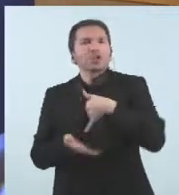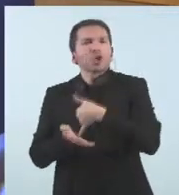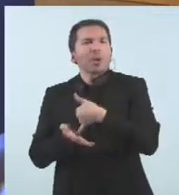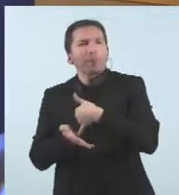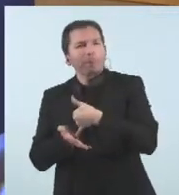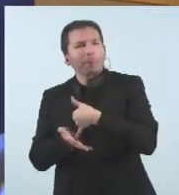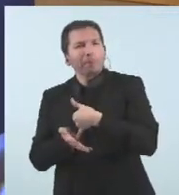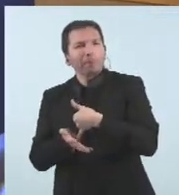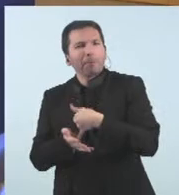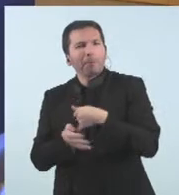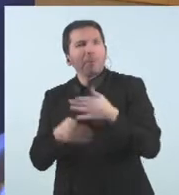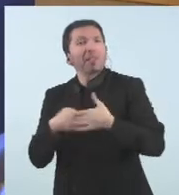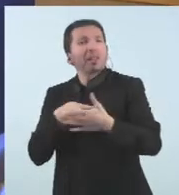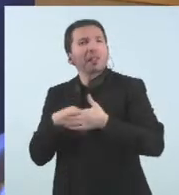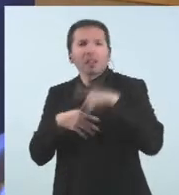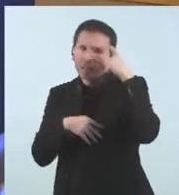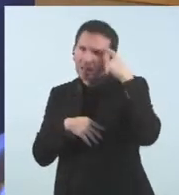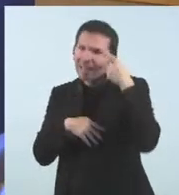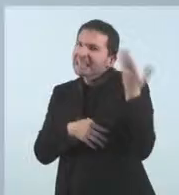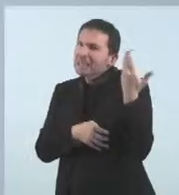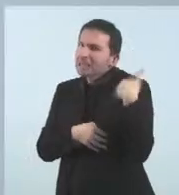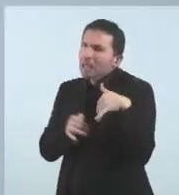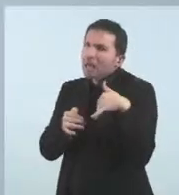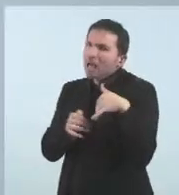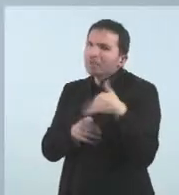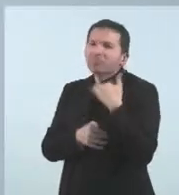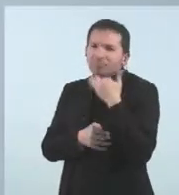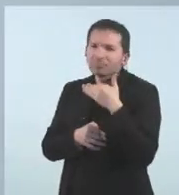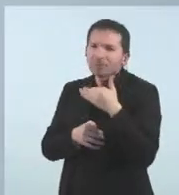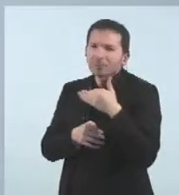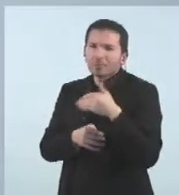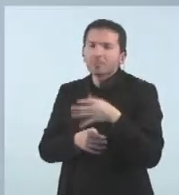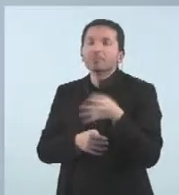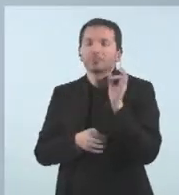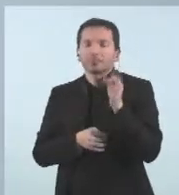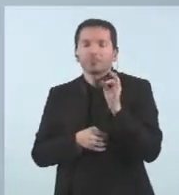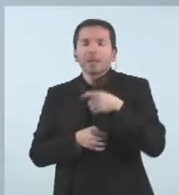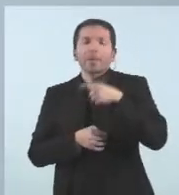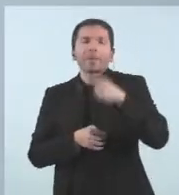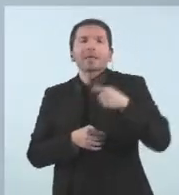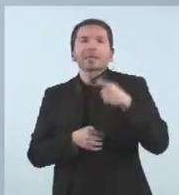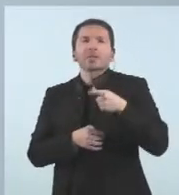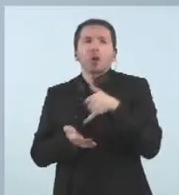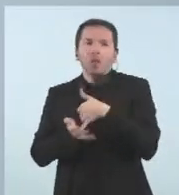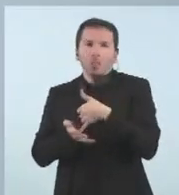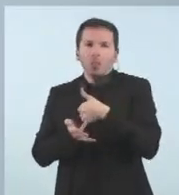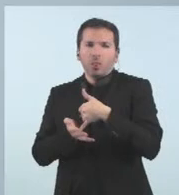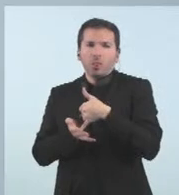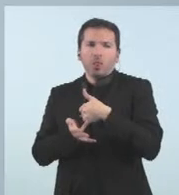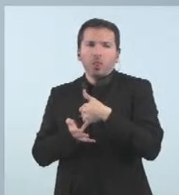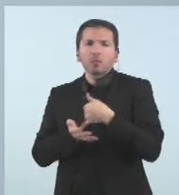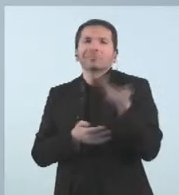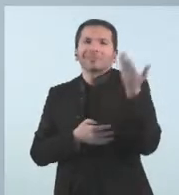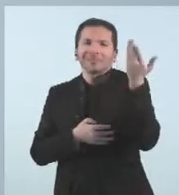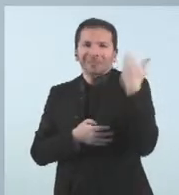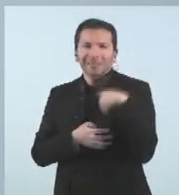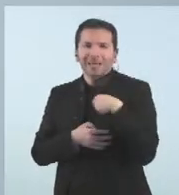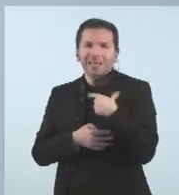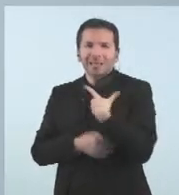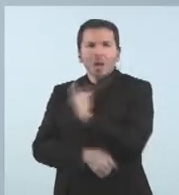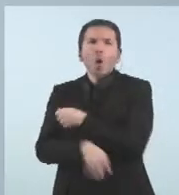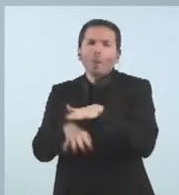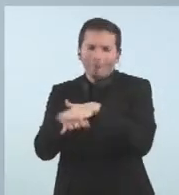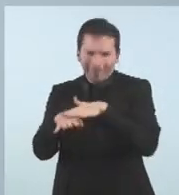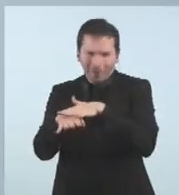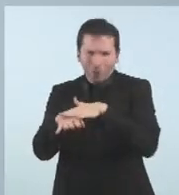Sí, de moment això. Sí, bé, les persones immunodeprimides ja se'ls està administrant o inclús ja se'ls ha administrat la... Perdó,